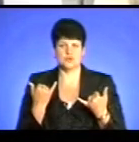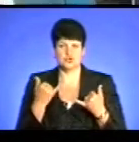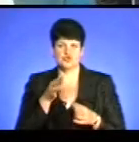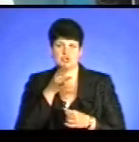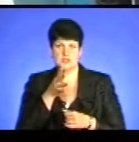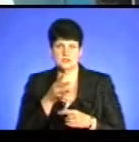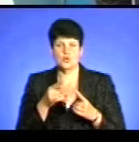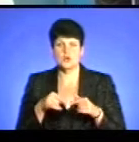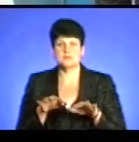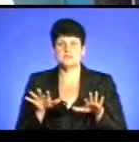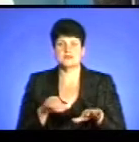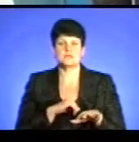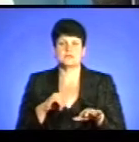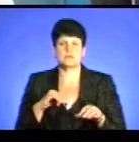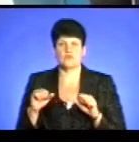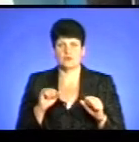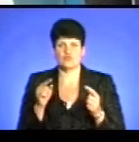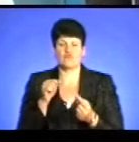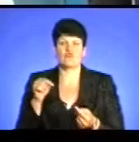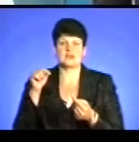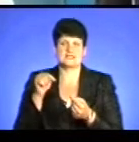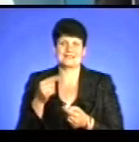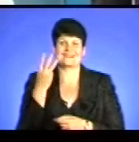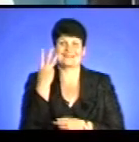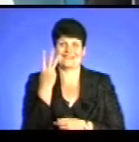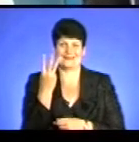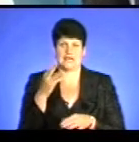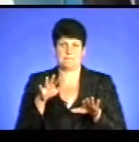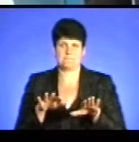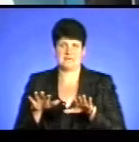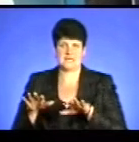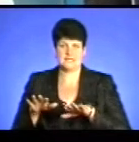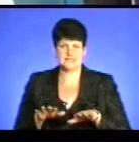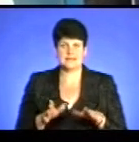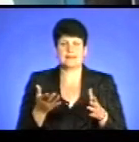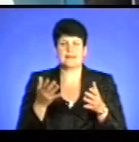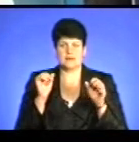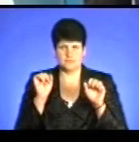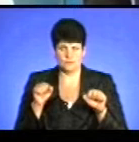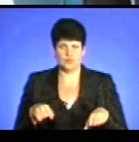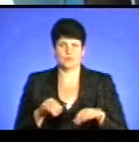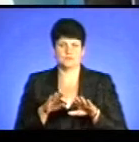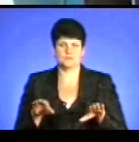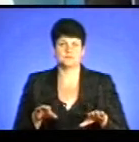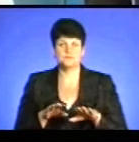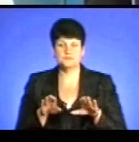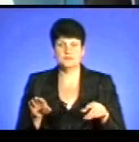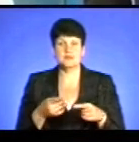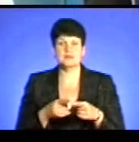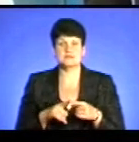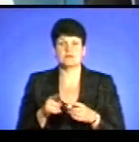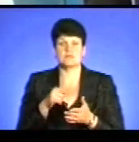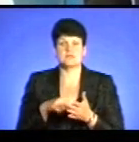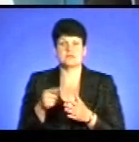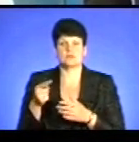органами місцевого усередування визначено три місця, на яких безпечно можна купатися. Зокрема, місті